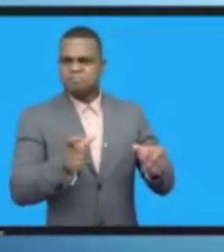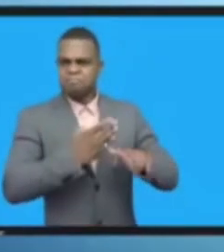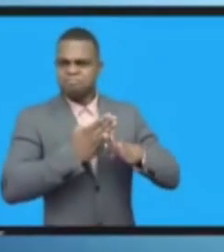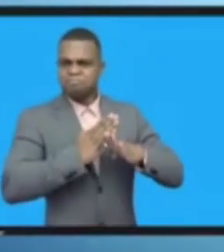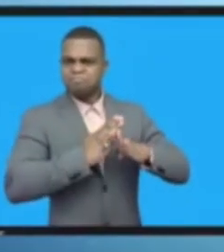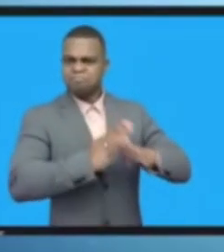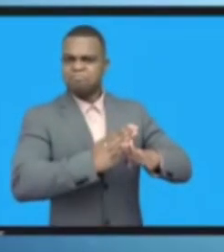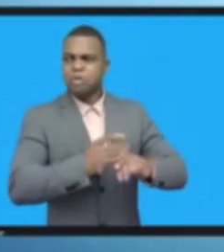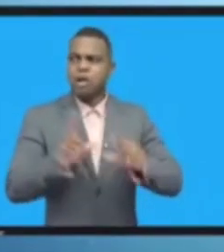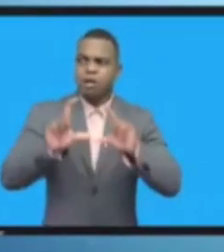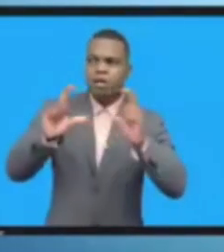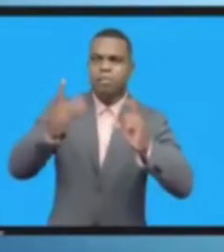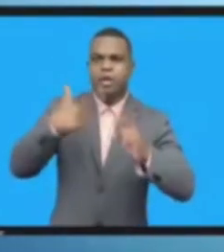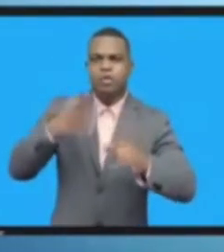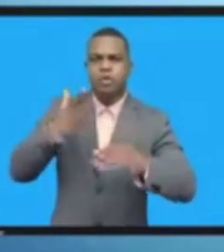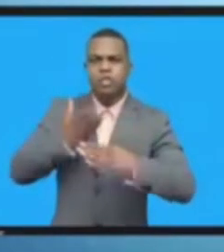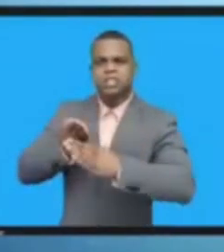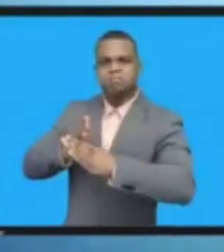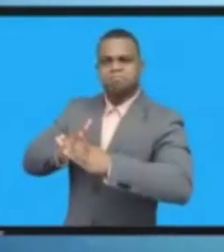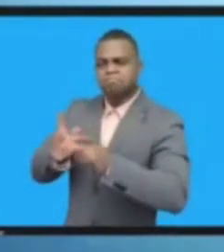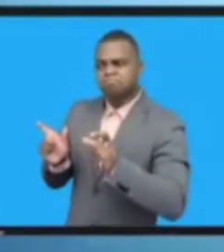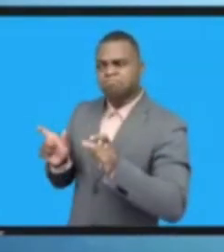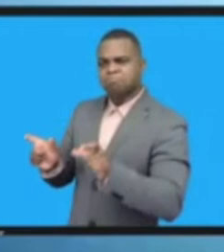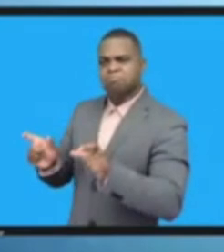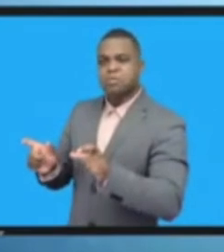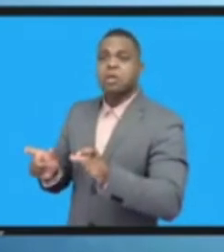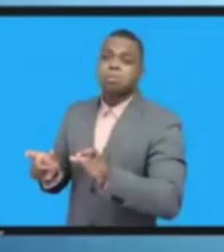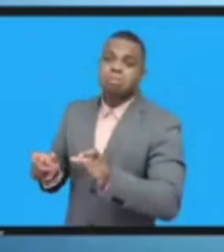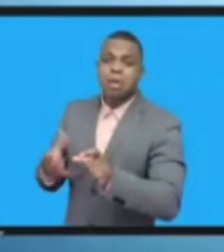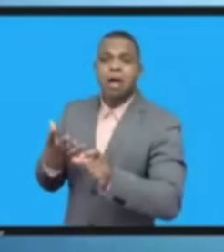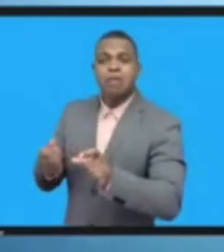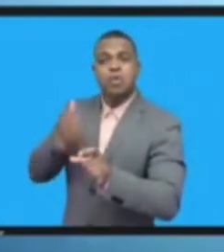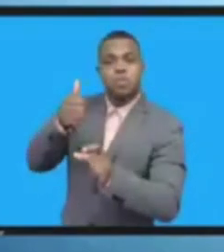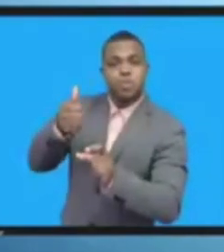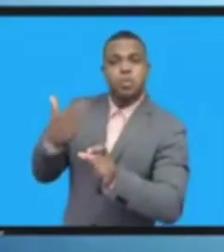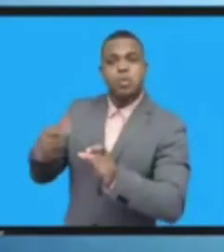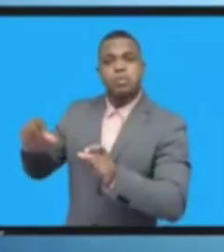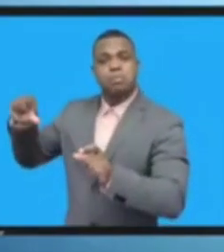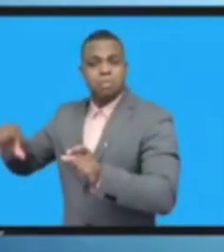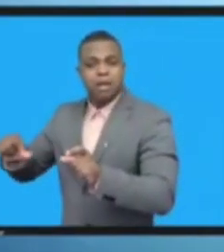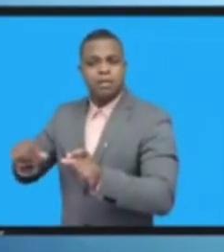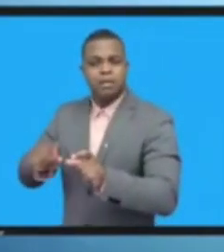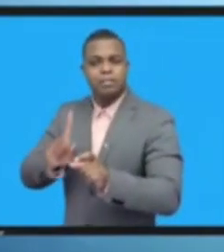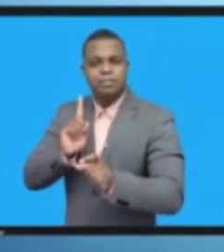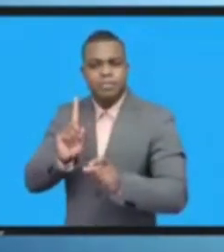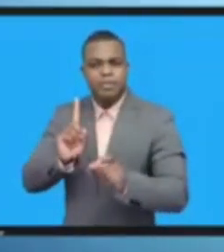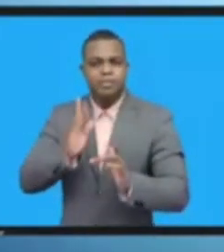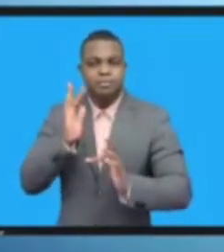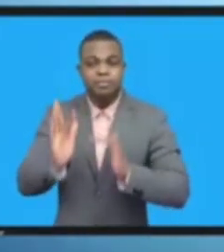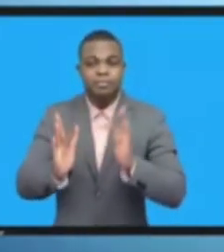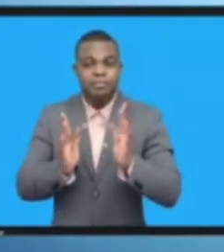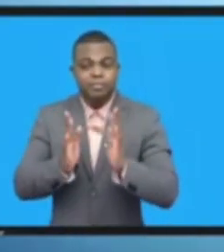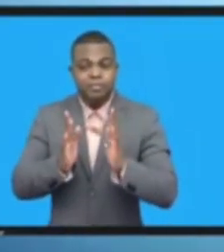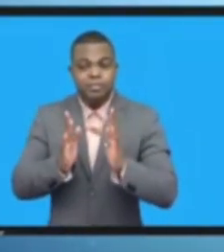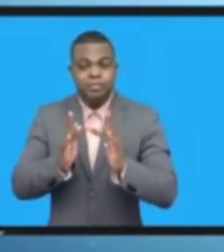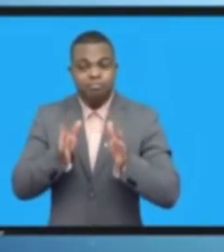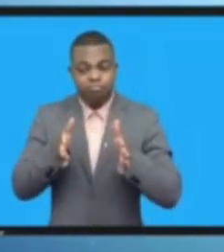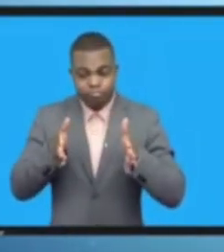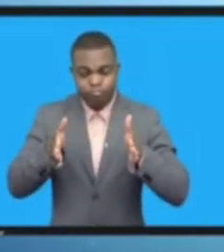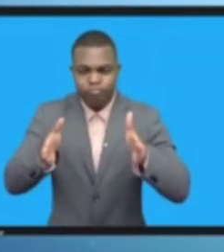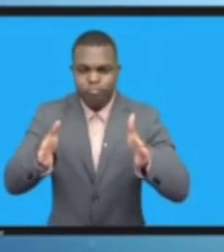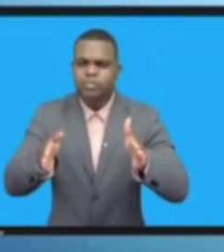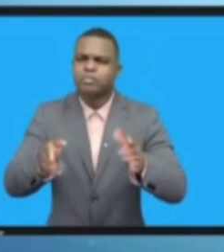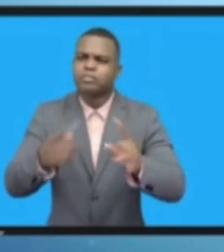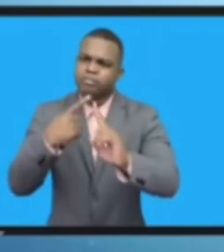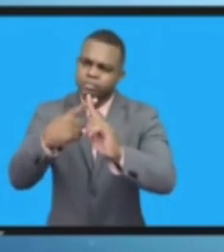المصلحة المتعددين لتحقيق أهداف سياسية من خلال إدخال لوائح تؤثر عن طريق الخطأ أو التصميم